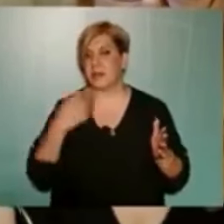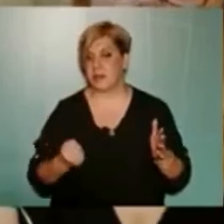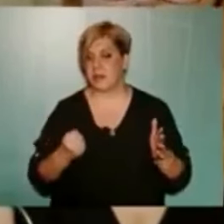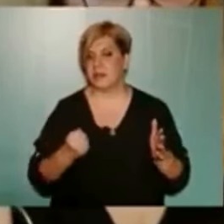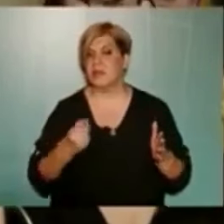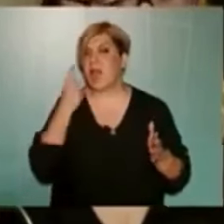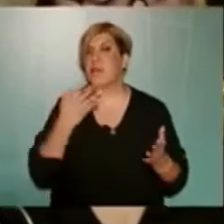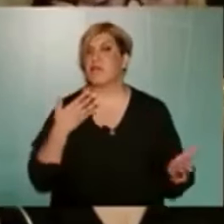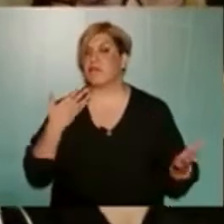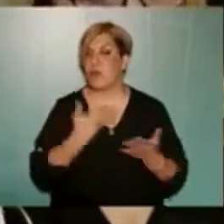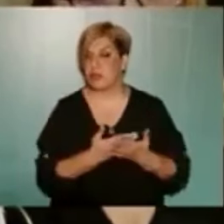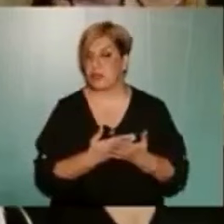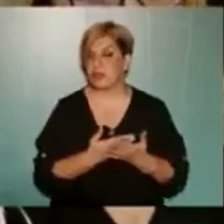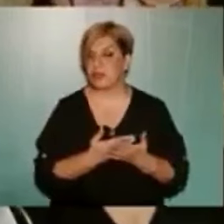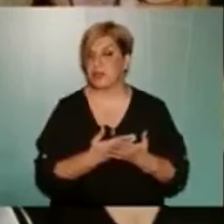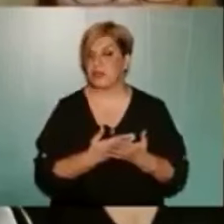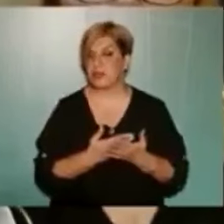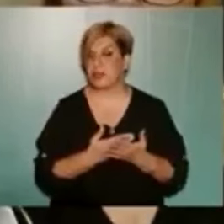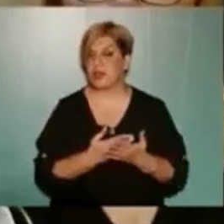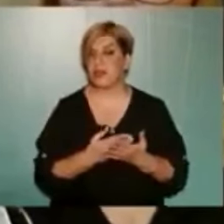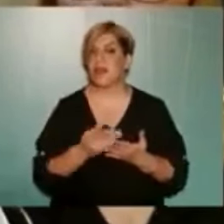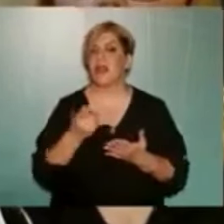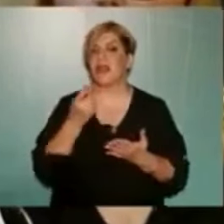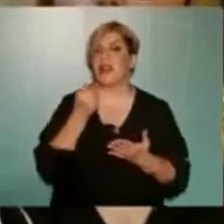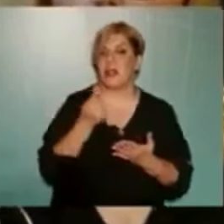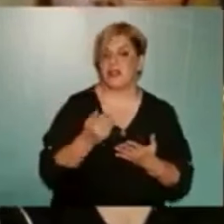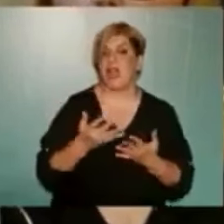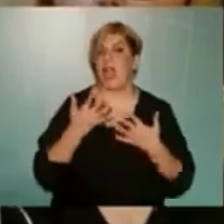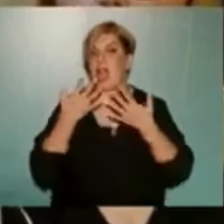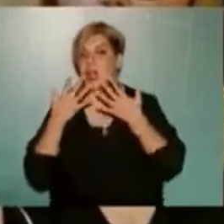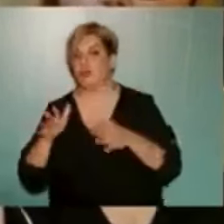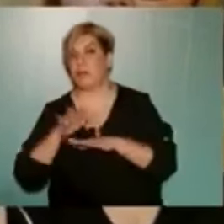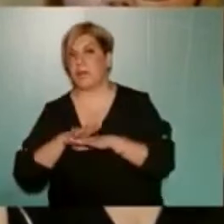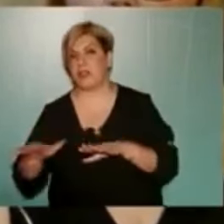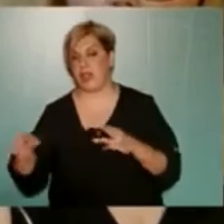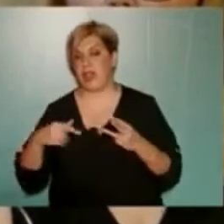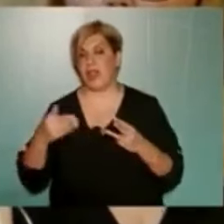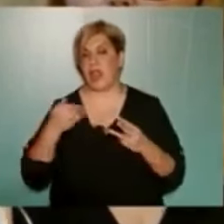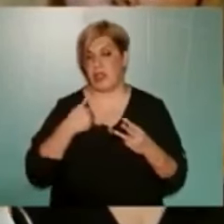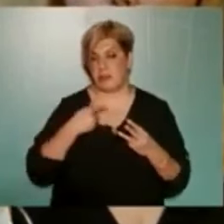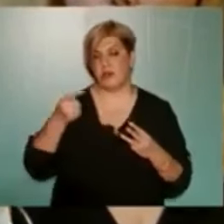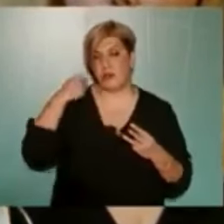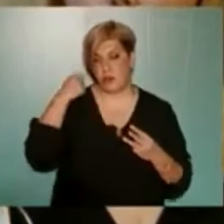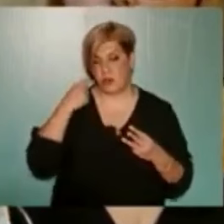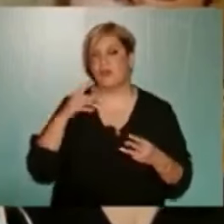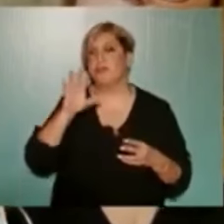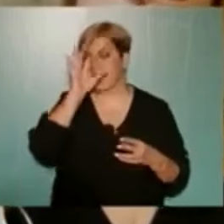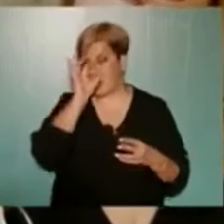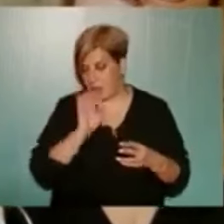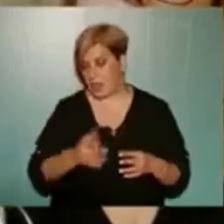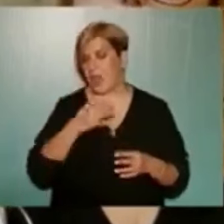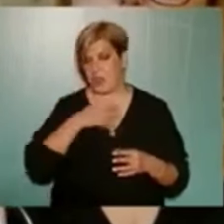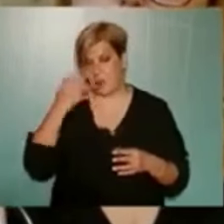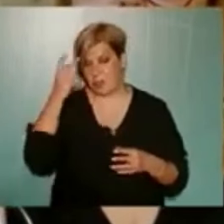στην ίδια πρόταση οι λέξεις λεφτά, έξοδα και παιδιά. Τουλάχιστον εμείς οι γονείς θεωρούμε αδιανόητη